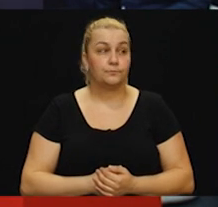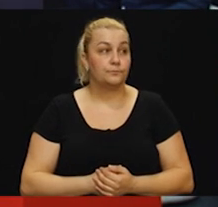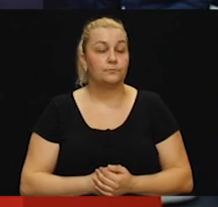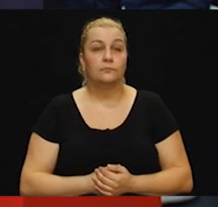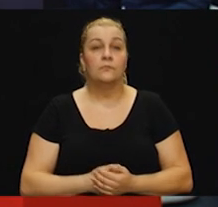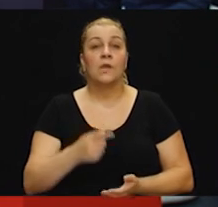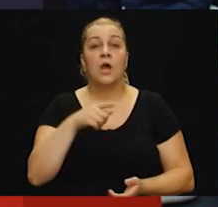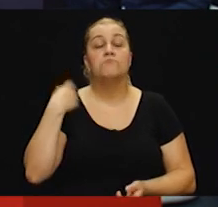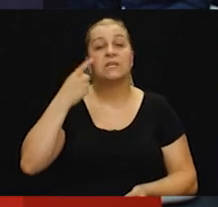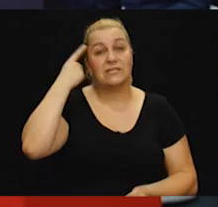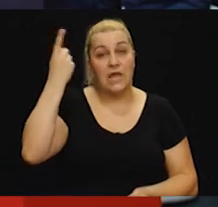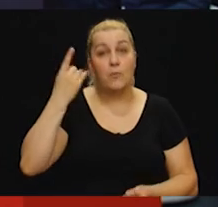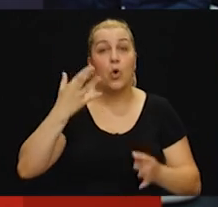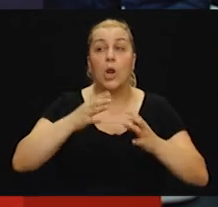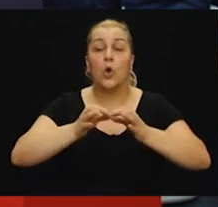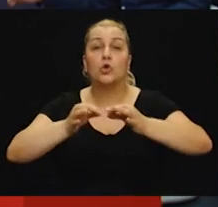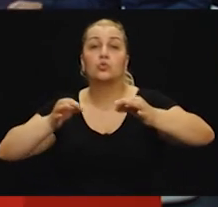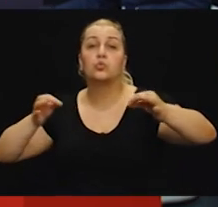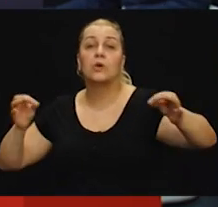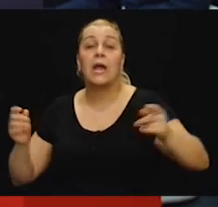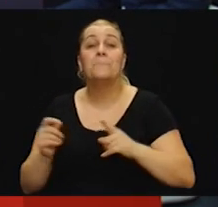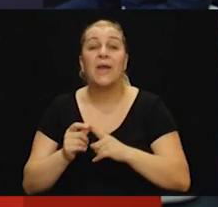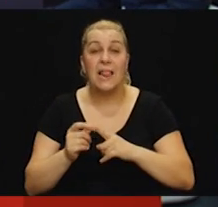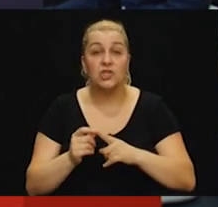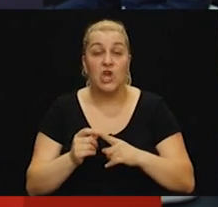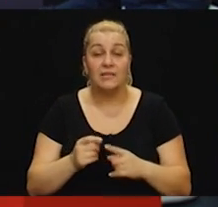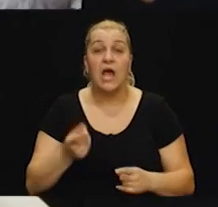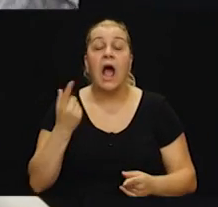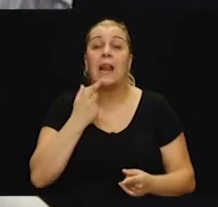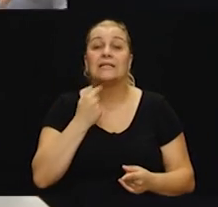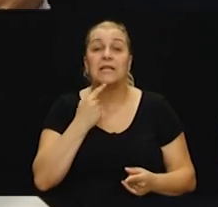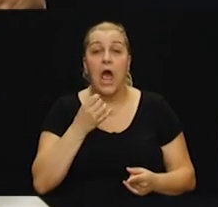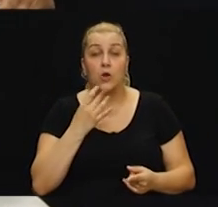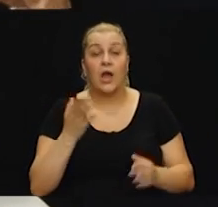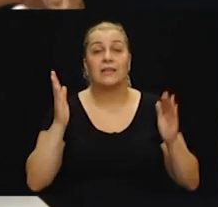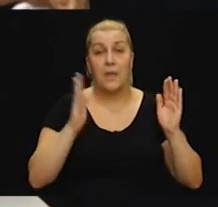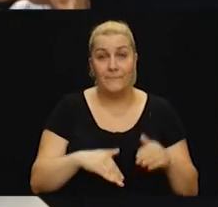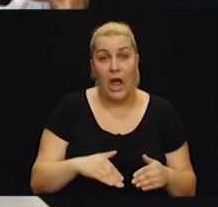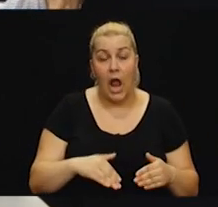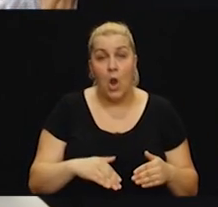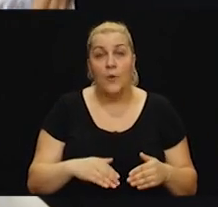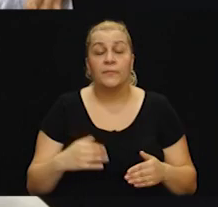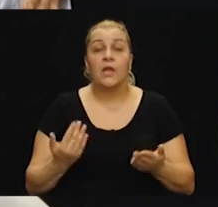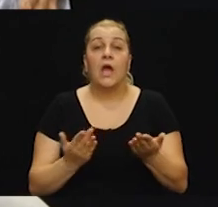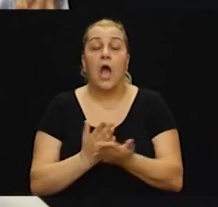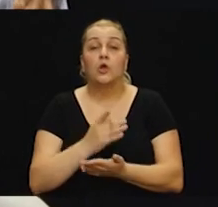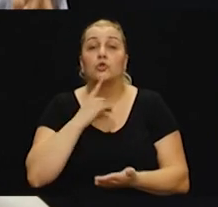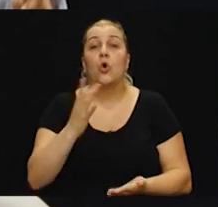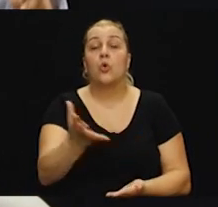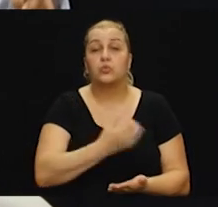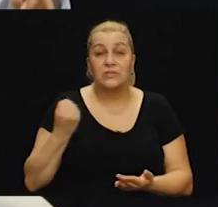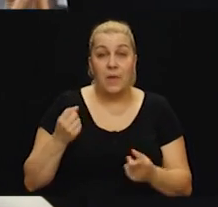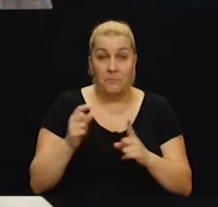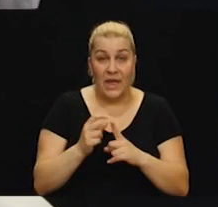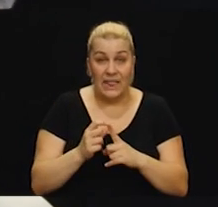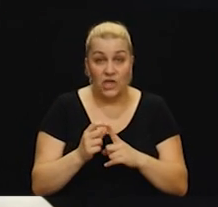Znajdemo koliko je dug Pelješac, a koliko je kada je slano palo. Dakle, ako uzme Pelješac